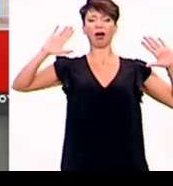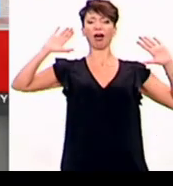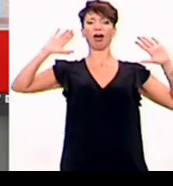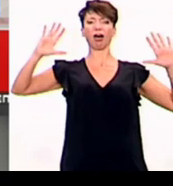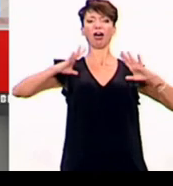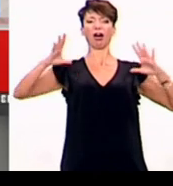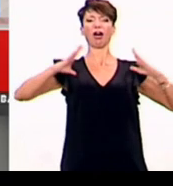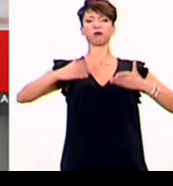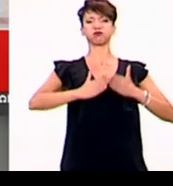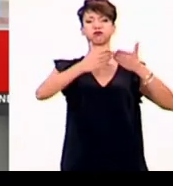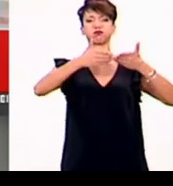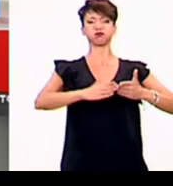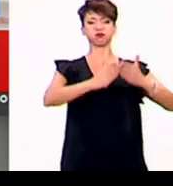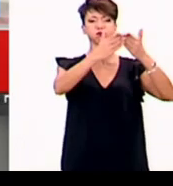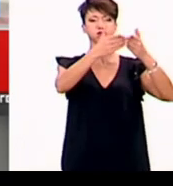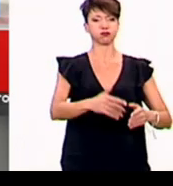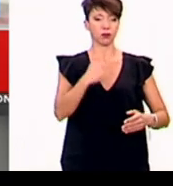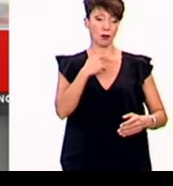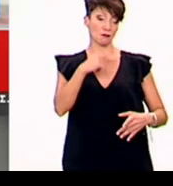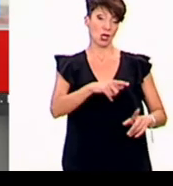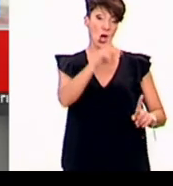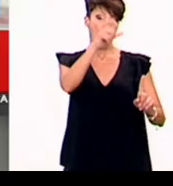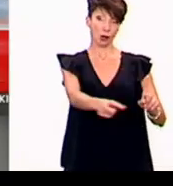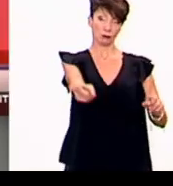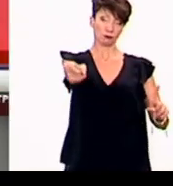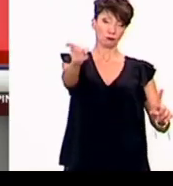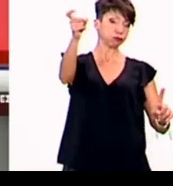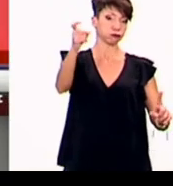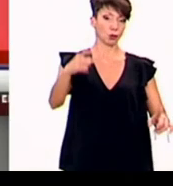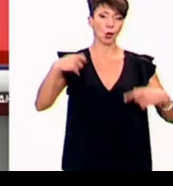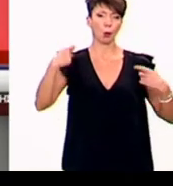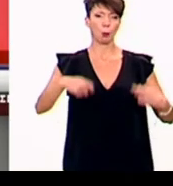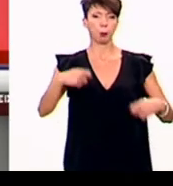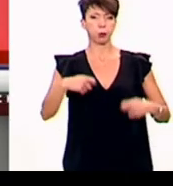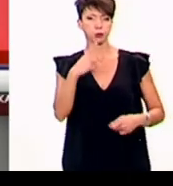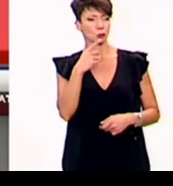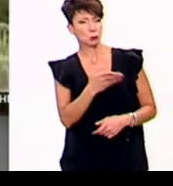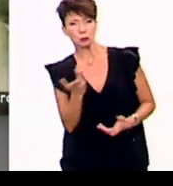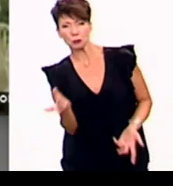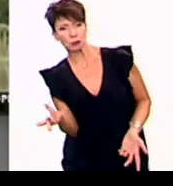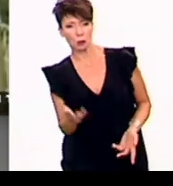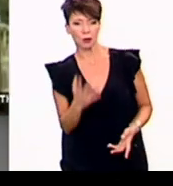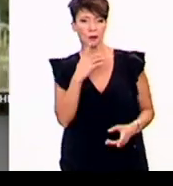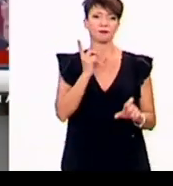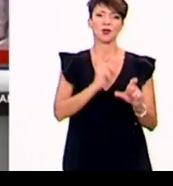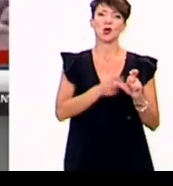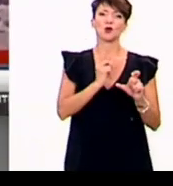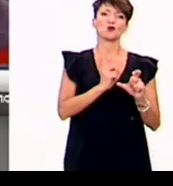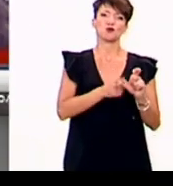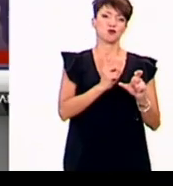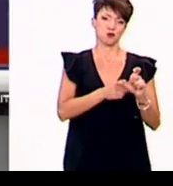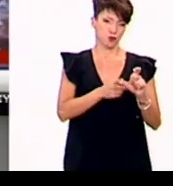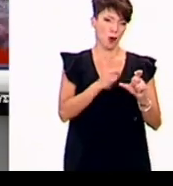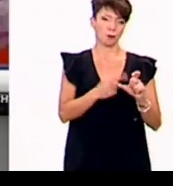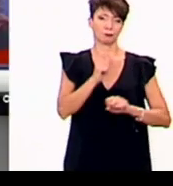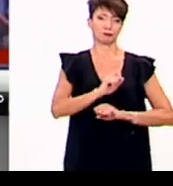σε πανάκριβα κότερα και αγκαλιά με την ελίτ που υποτίθεται πολεμάει. Με σκοπτικό τρόπο σχολιάζει το θέμα η κομμουνιστική νεολεία Ελλάδος